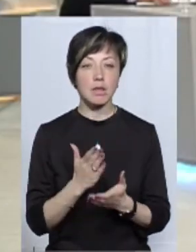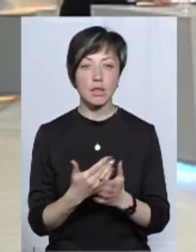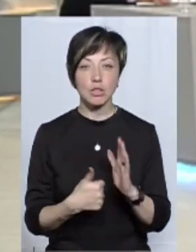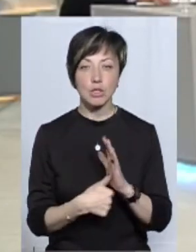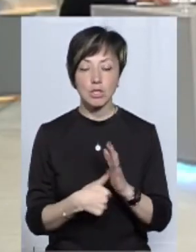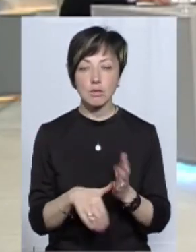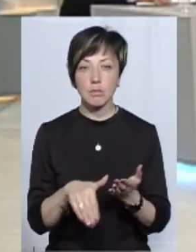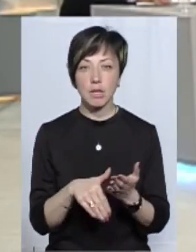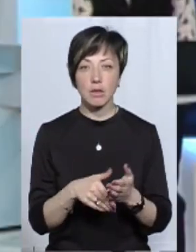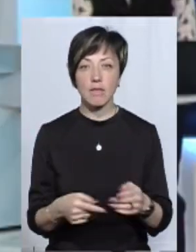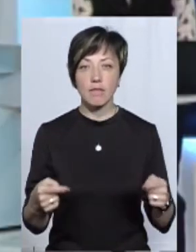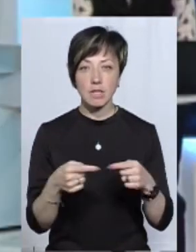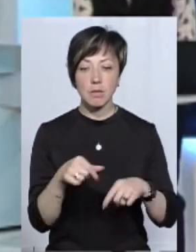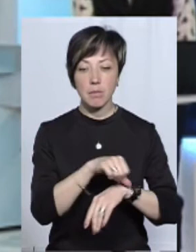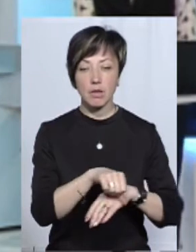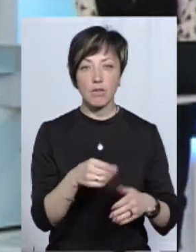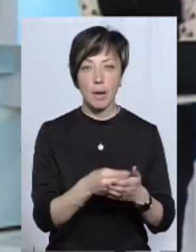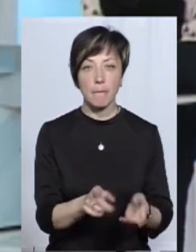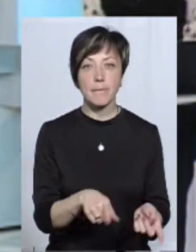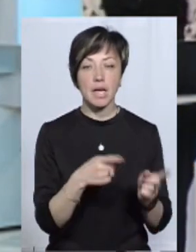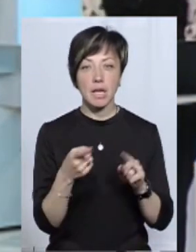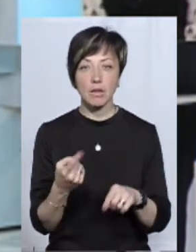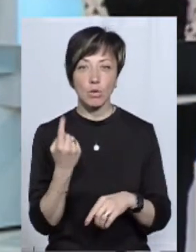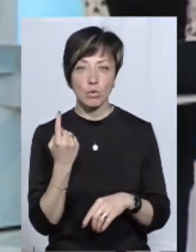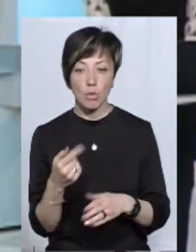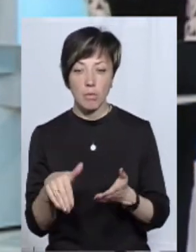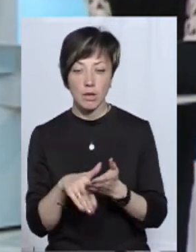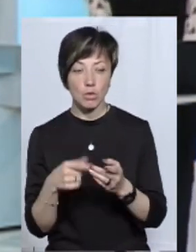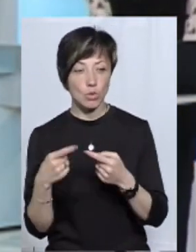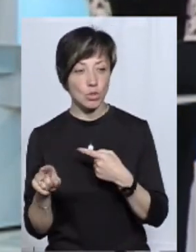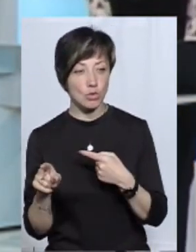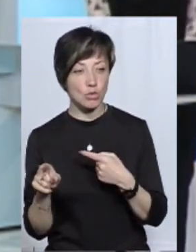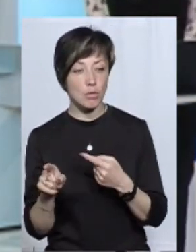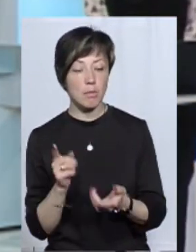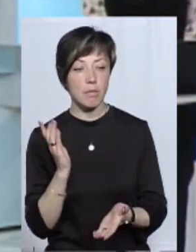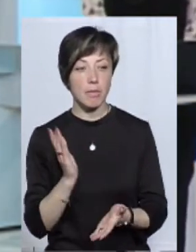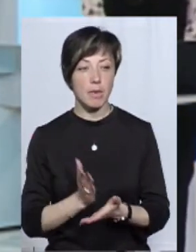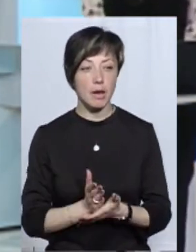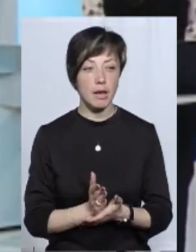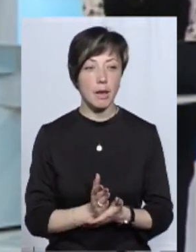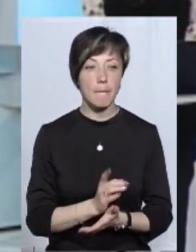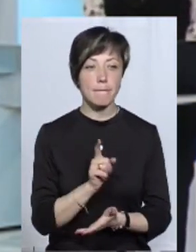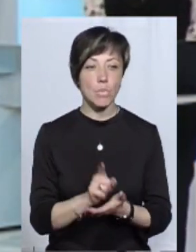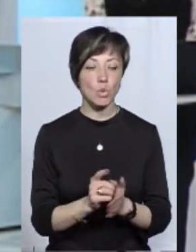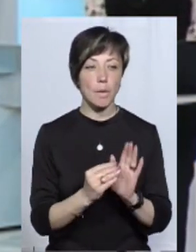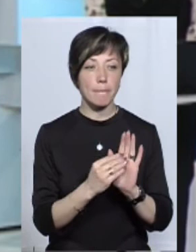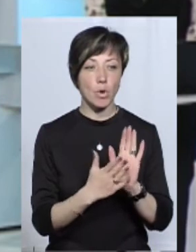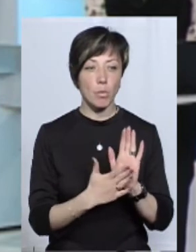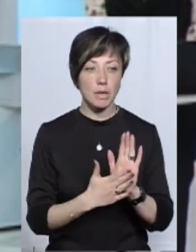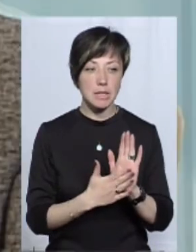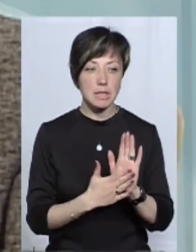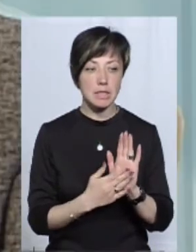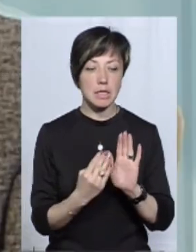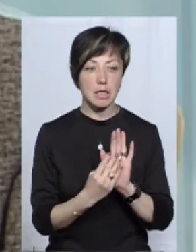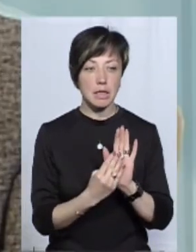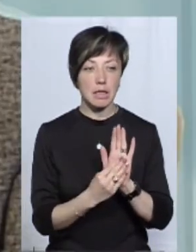шість методів визначення митної вартості, перехід від одного метода до іншого має бути прописаний митницею.